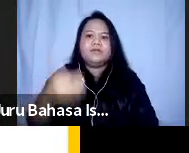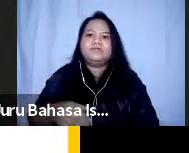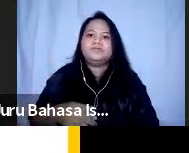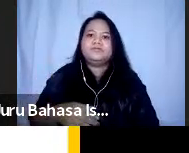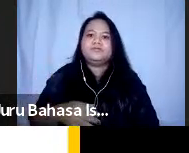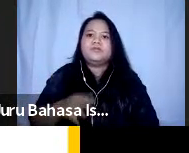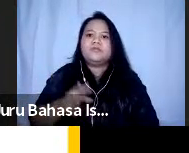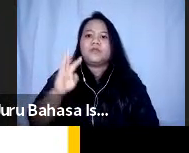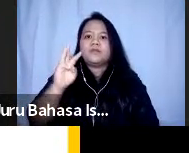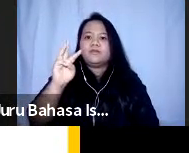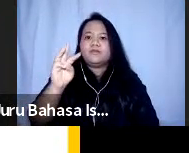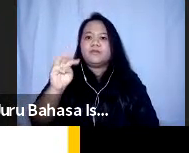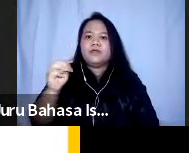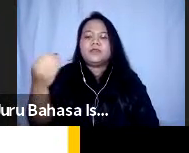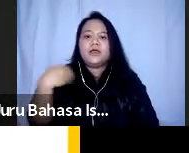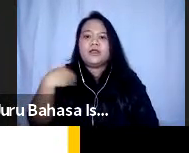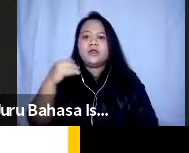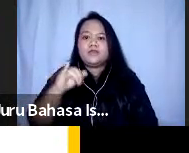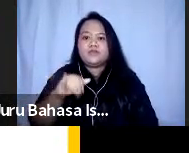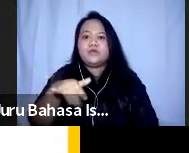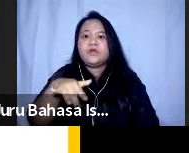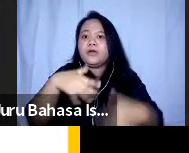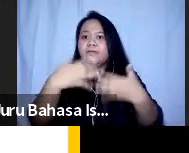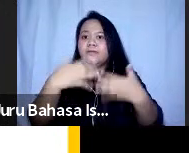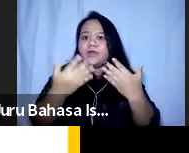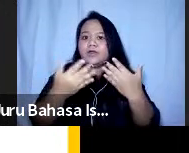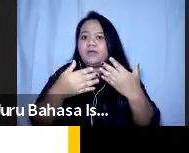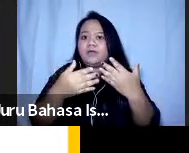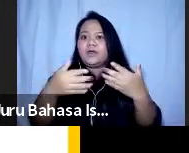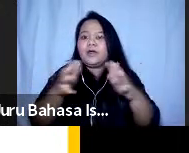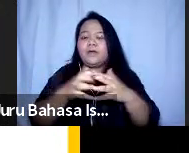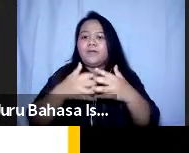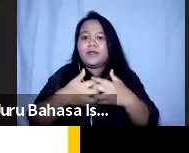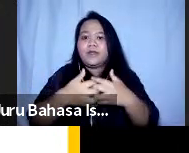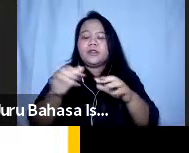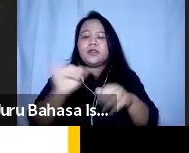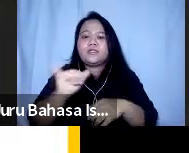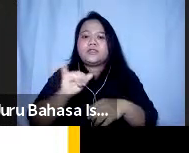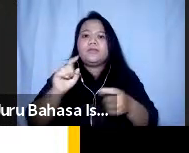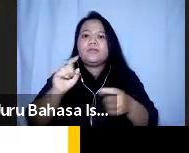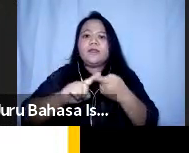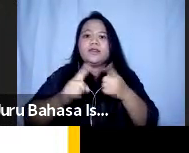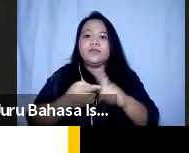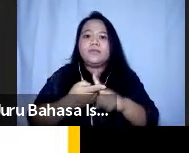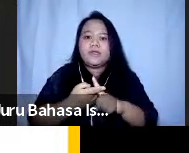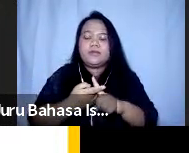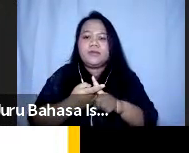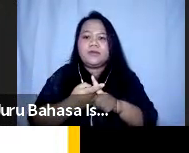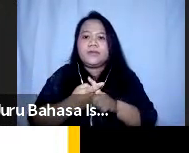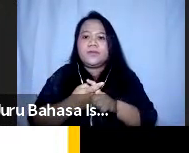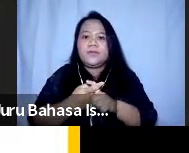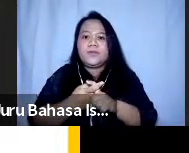ada juga bagaimana berinteraksi dengan teman-teman yang memiliki